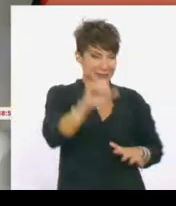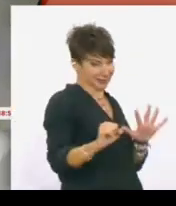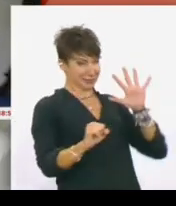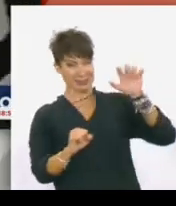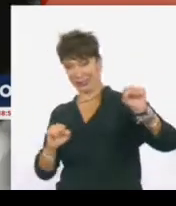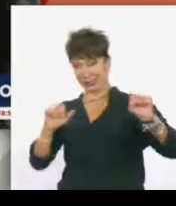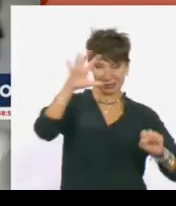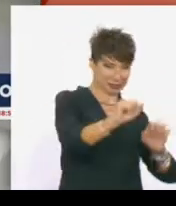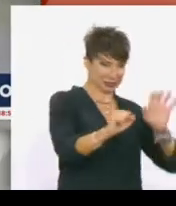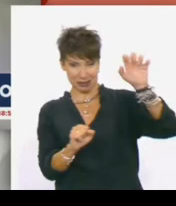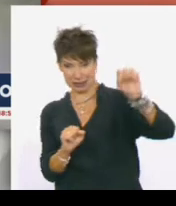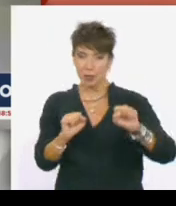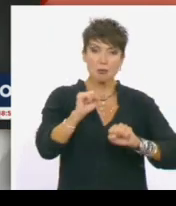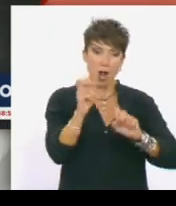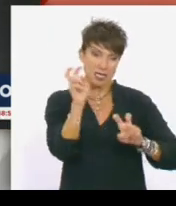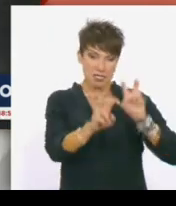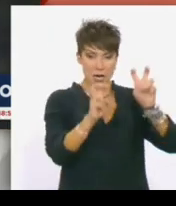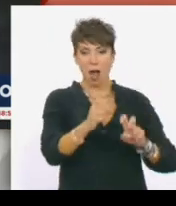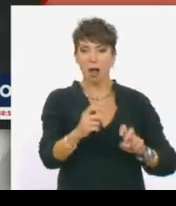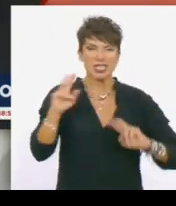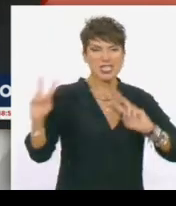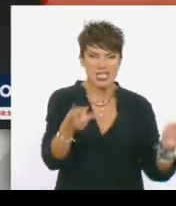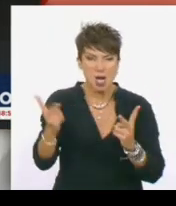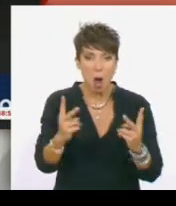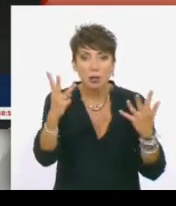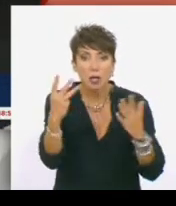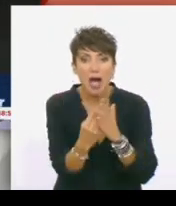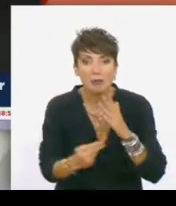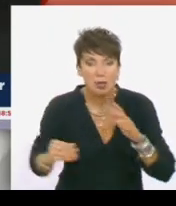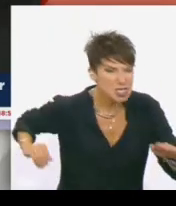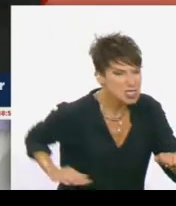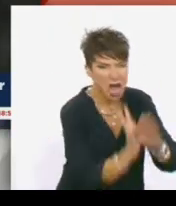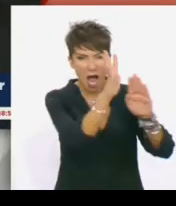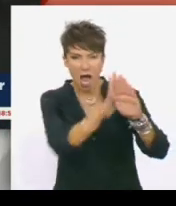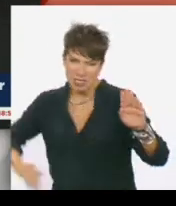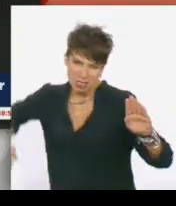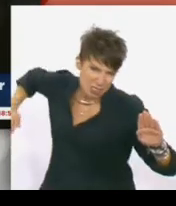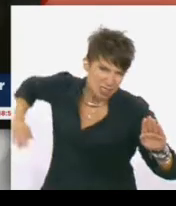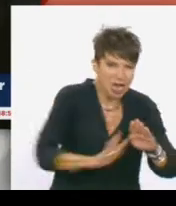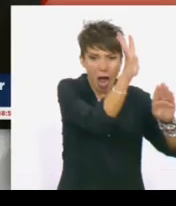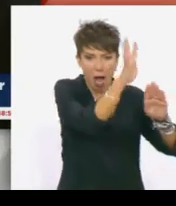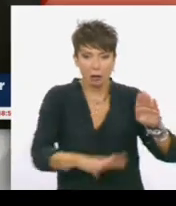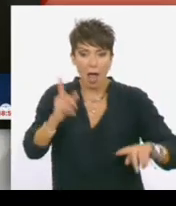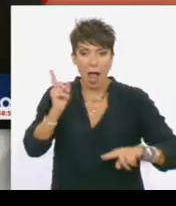επιχείρηση διάσωσης είναι σε εξέλιξη. Μανέμους οκτώμποφόρ. Οι Έλληνες προσπαθούν να σώσουν